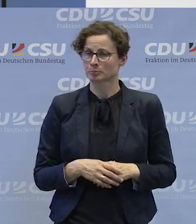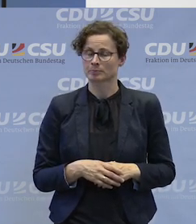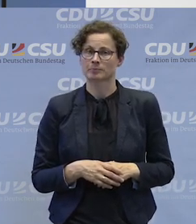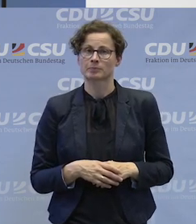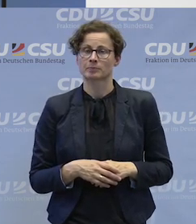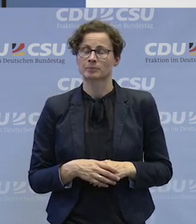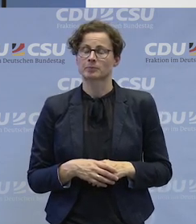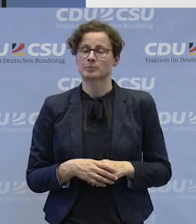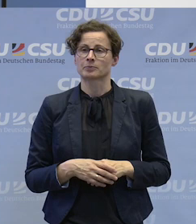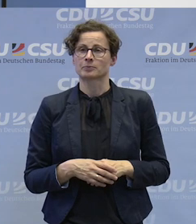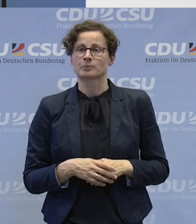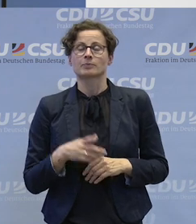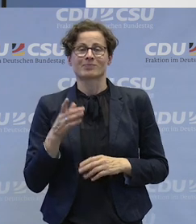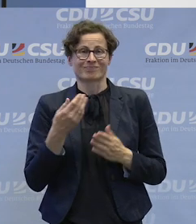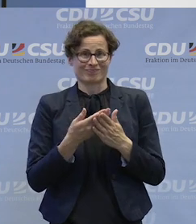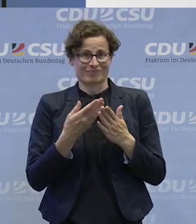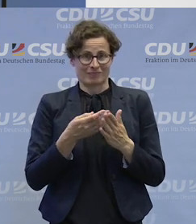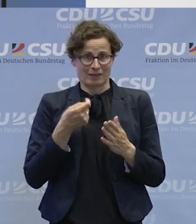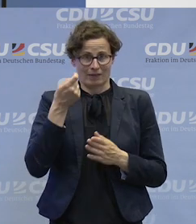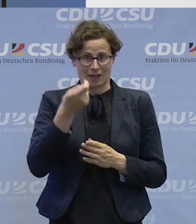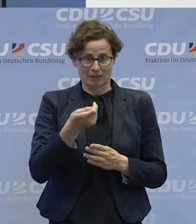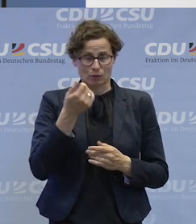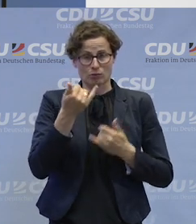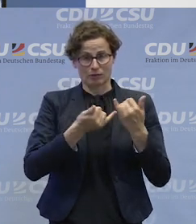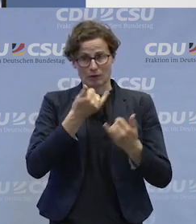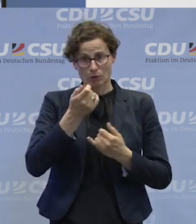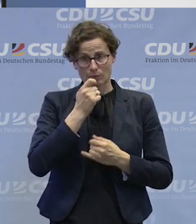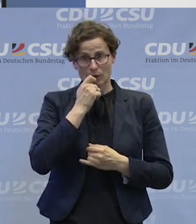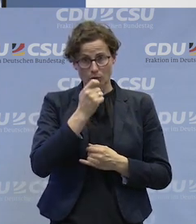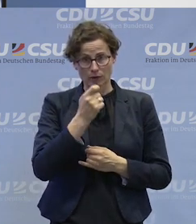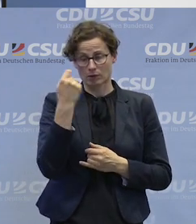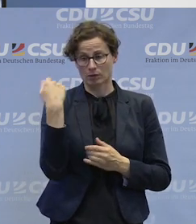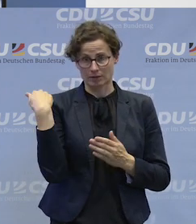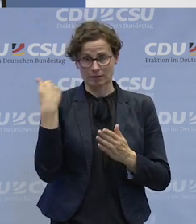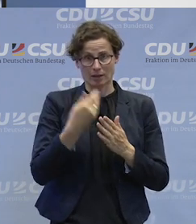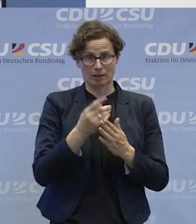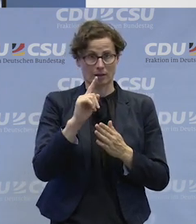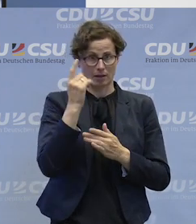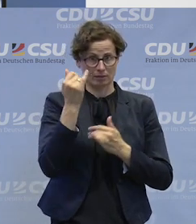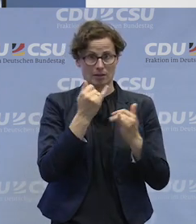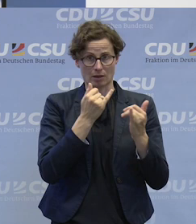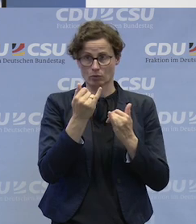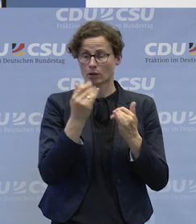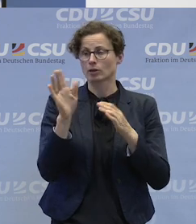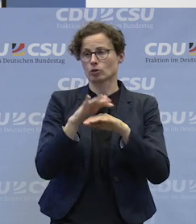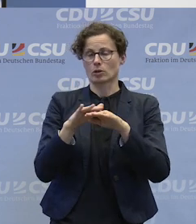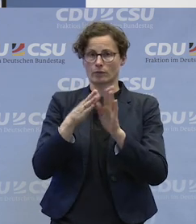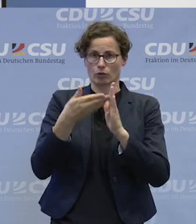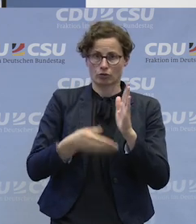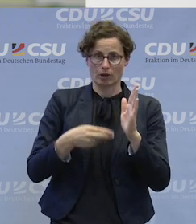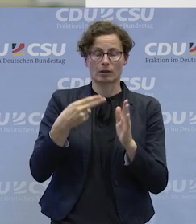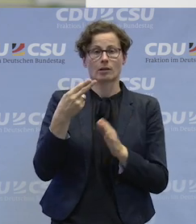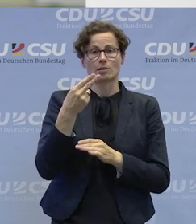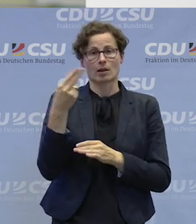Finanzierung der Frauenbeauftragten ist seit dem 1. Januar, also ich muss mich mal eben vorstellen, Hans-Peter